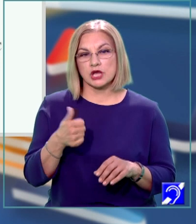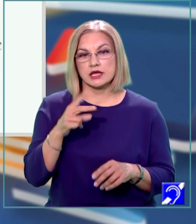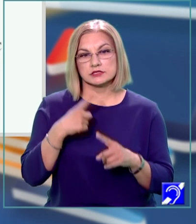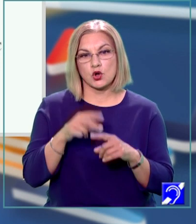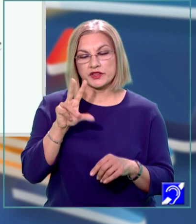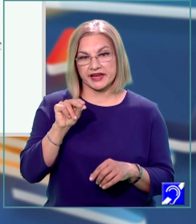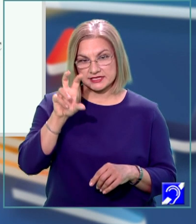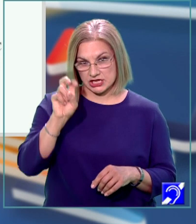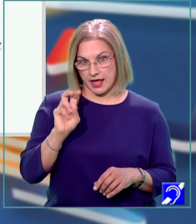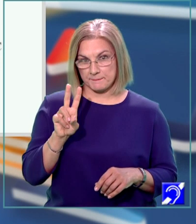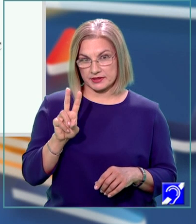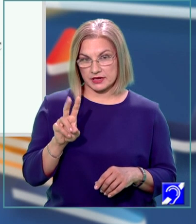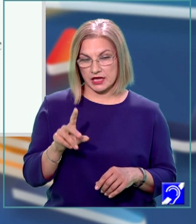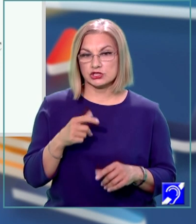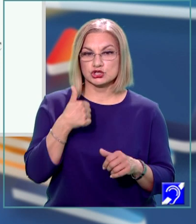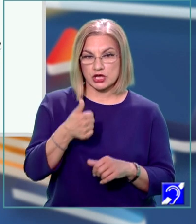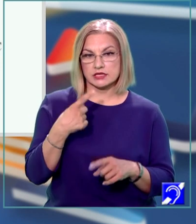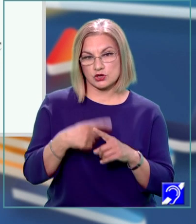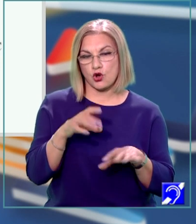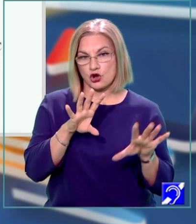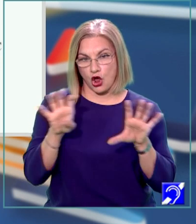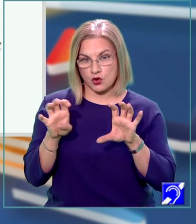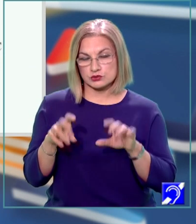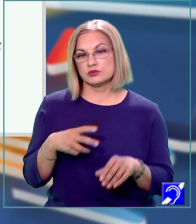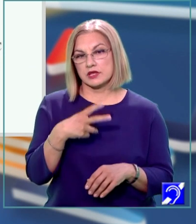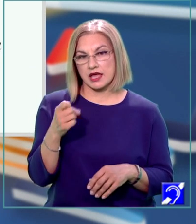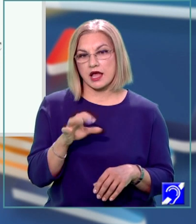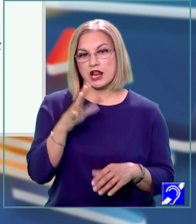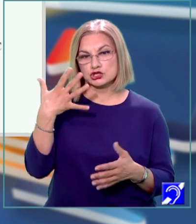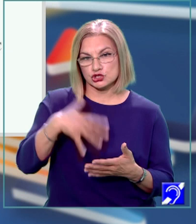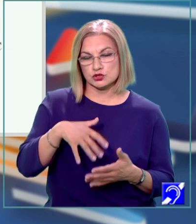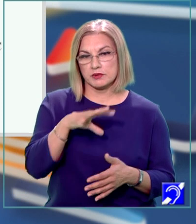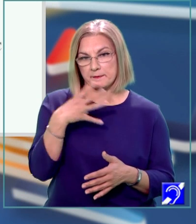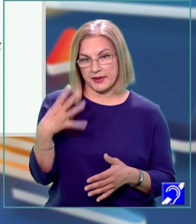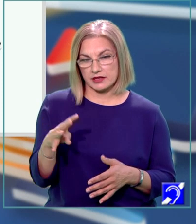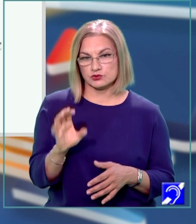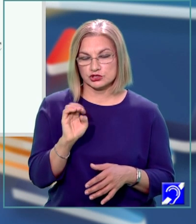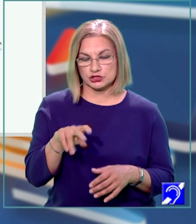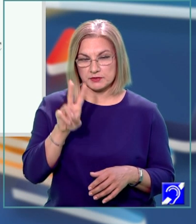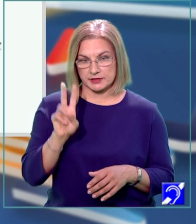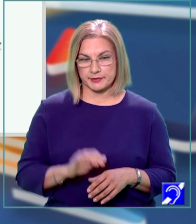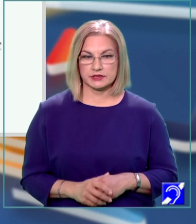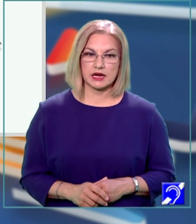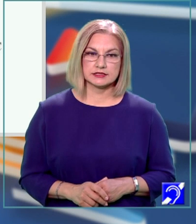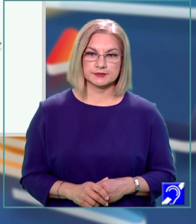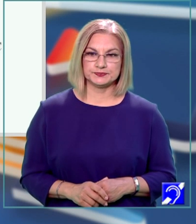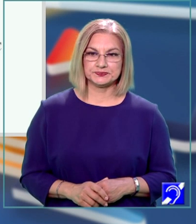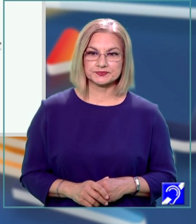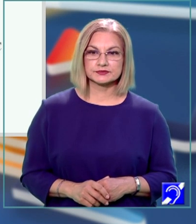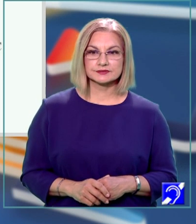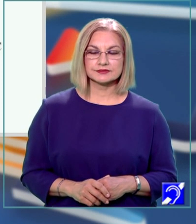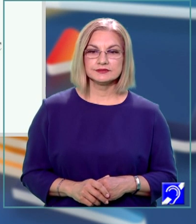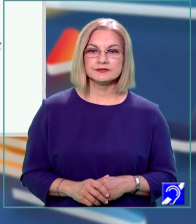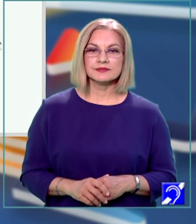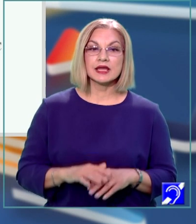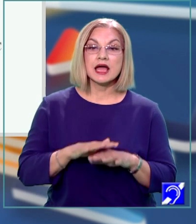la pătrat, 6 ori 900 egal 5400 de centimetri pătrați. Suprafața